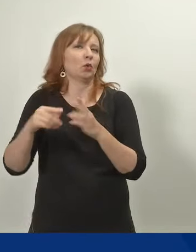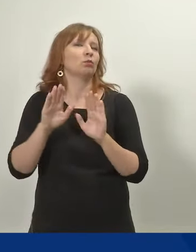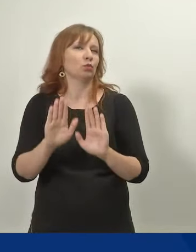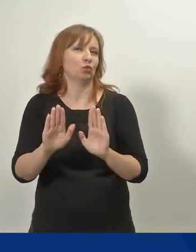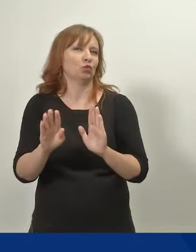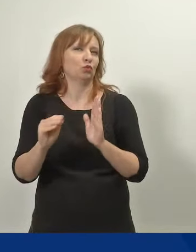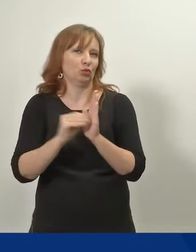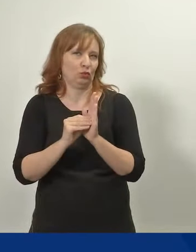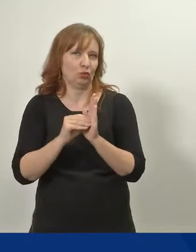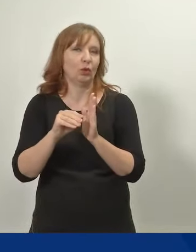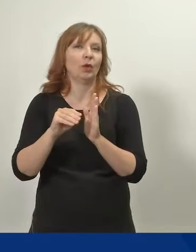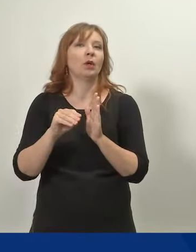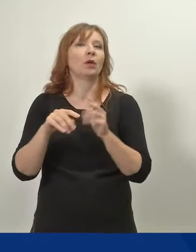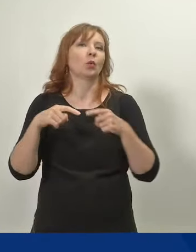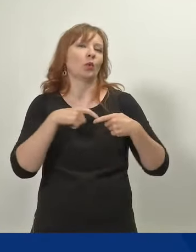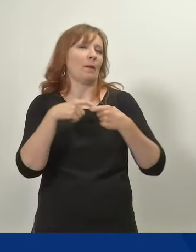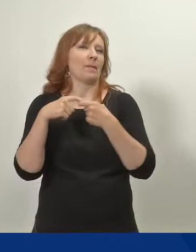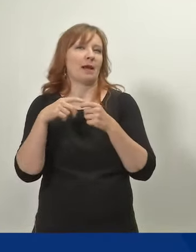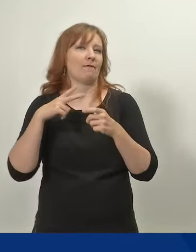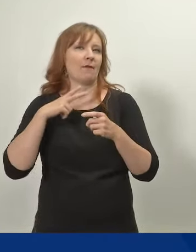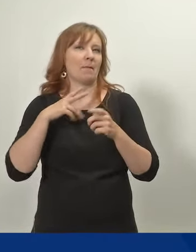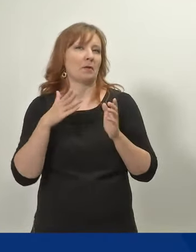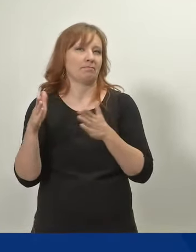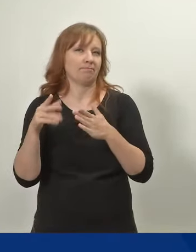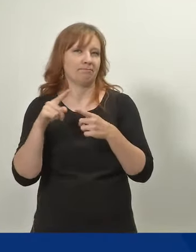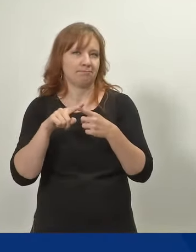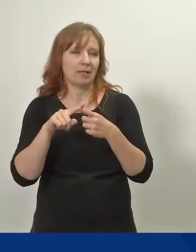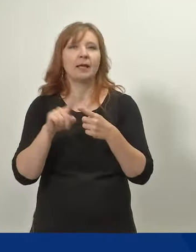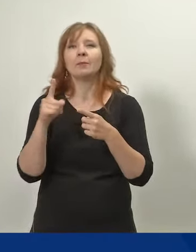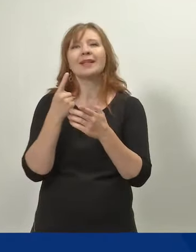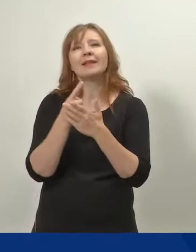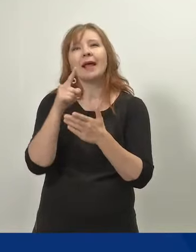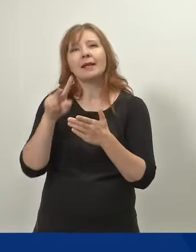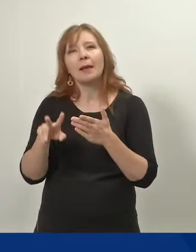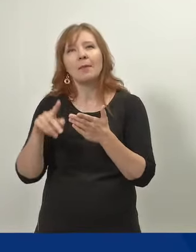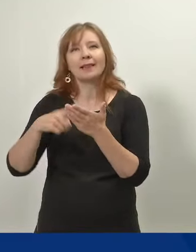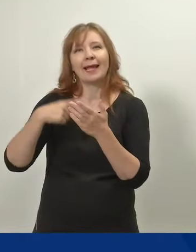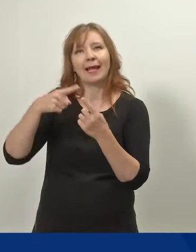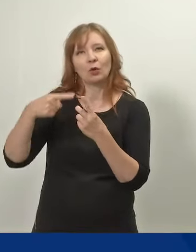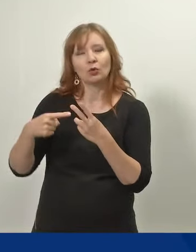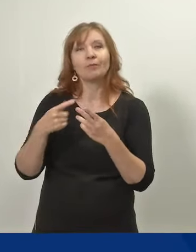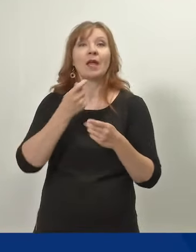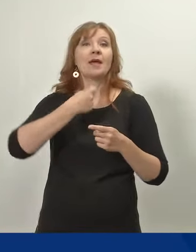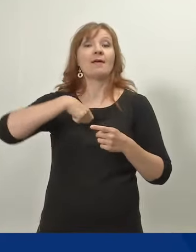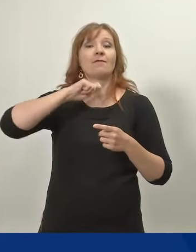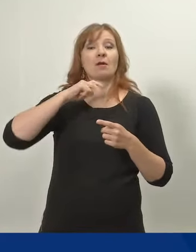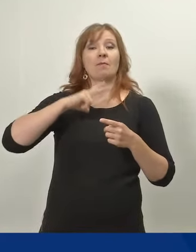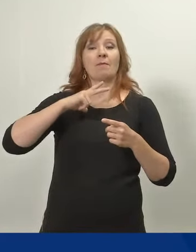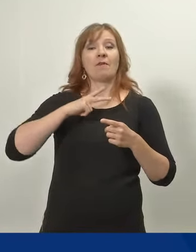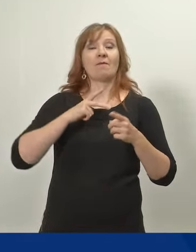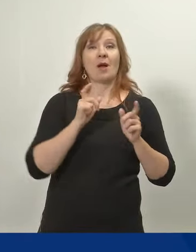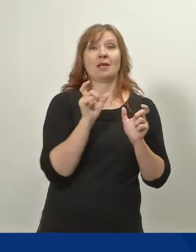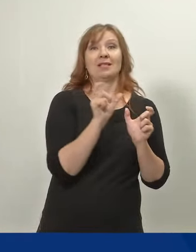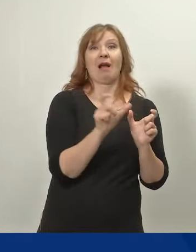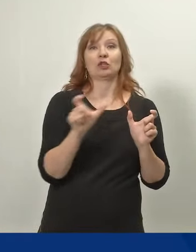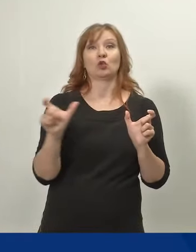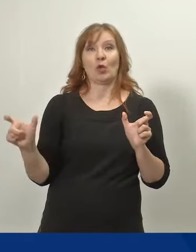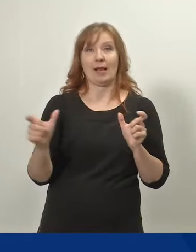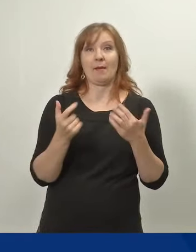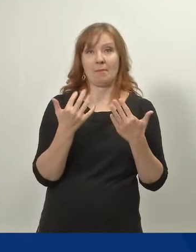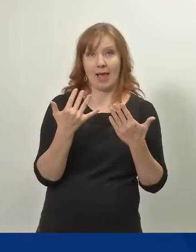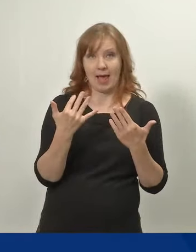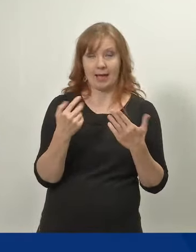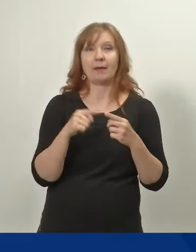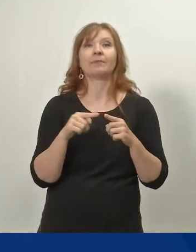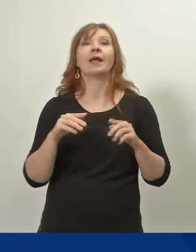perhevapaiden pitämiselle. Keskeisimpiä näistä ovat vanhempainvapaan jaksojen määrä ja